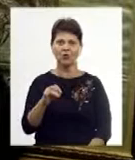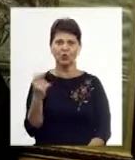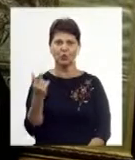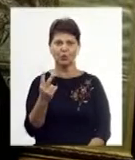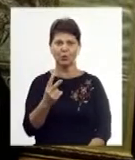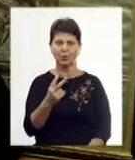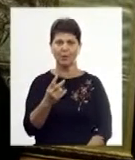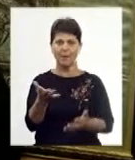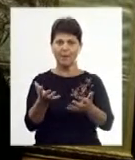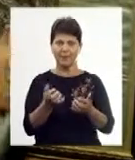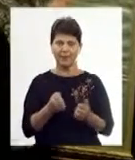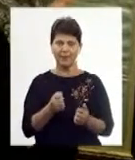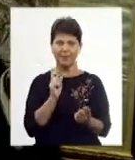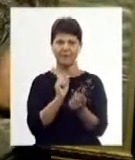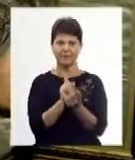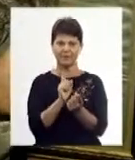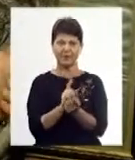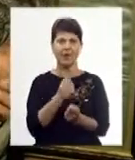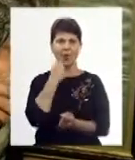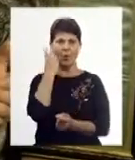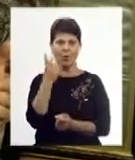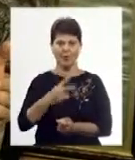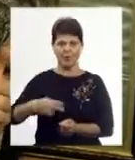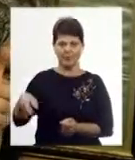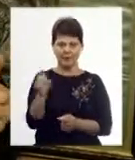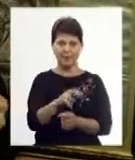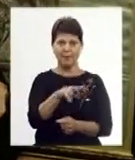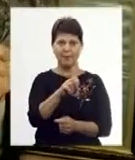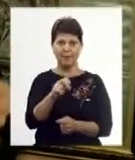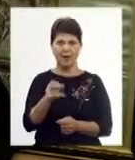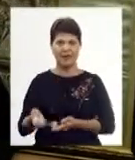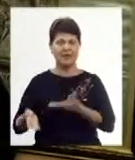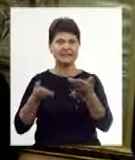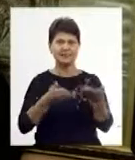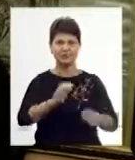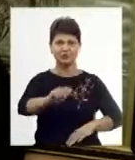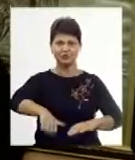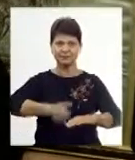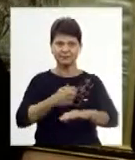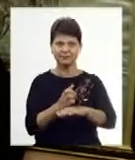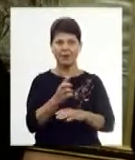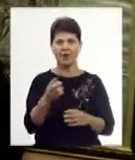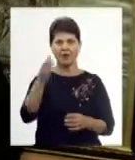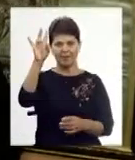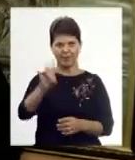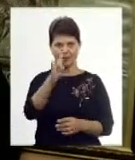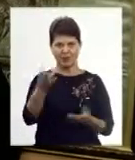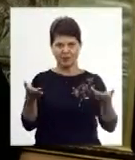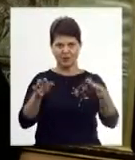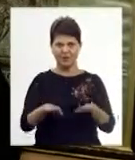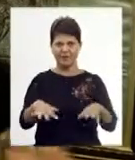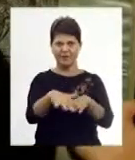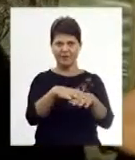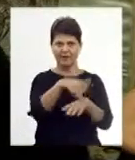Коли владика приїхав до Риму і ось вони стояли на площі, то навіть Папа запросив владику, щоб той поблагословив народ. Ідучи по